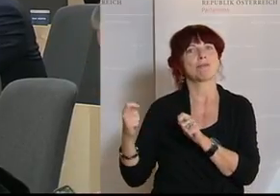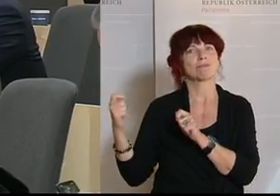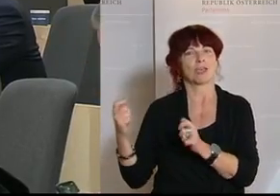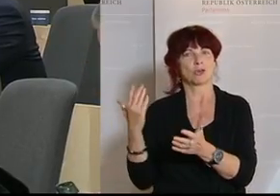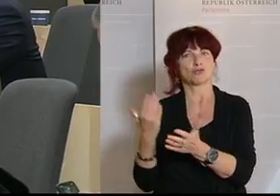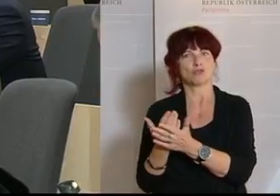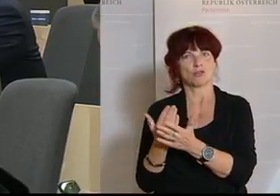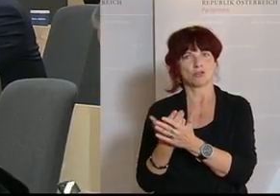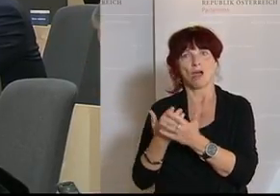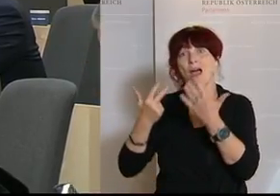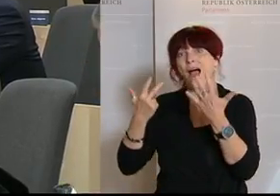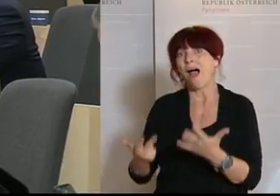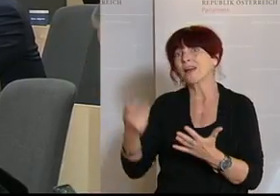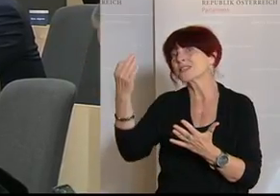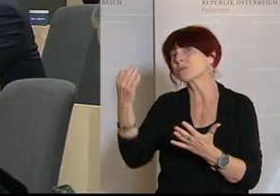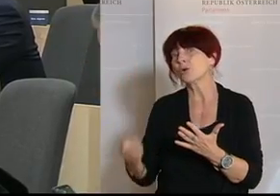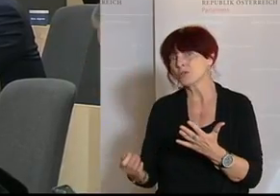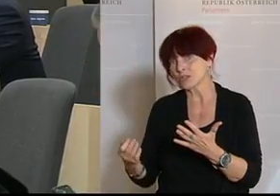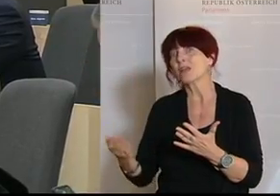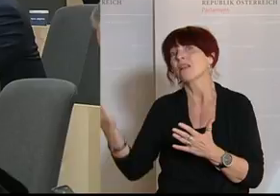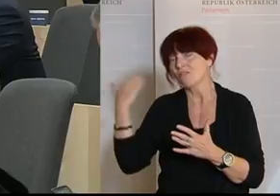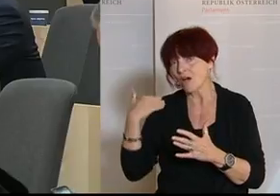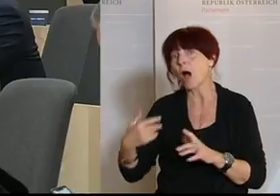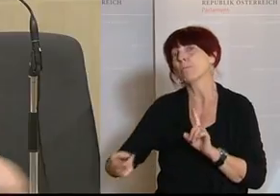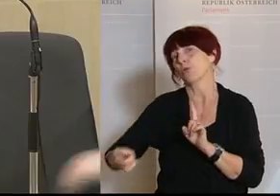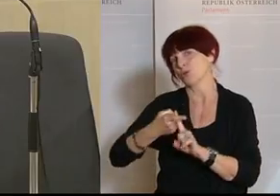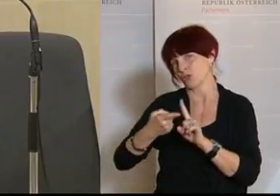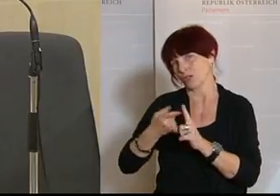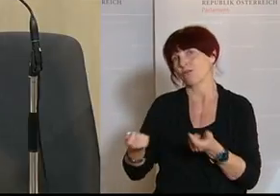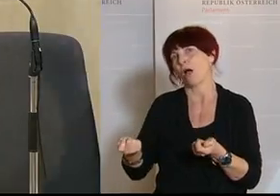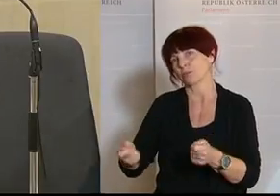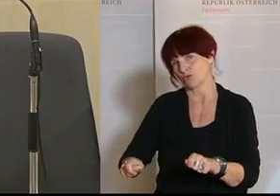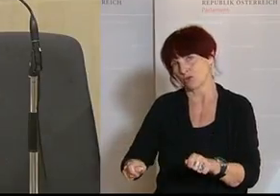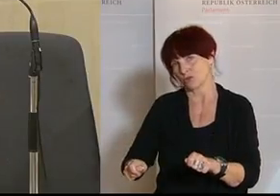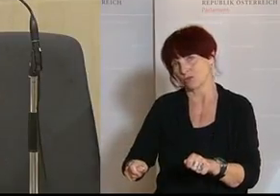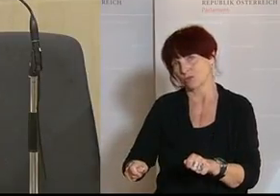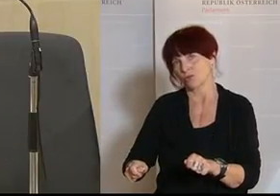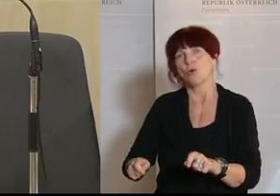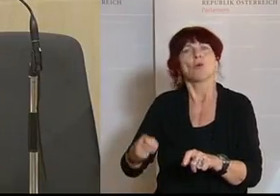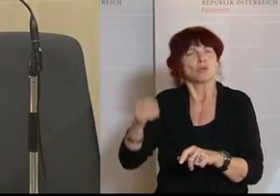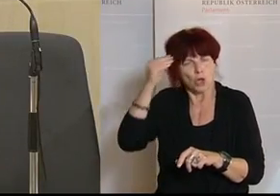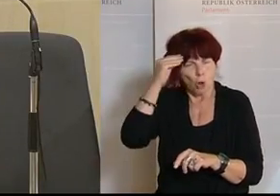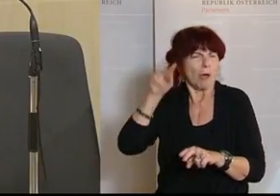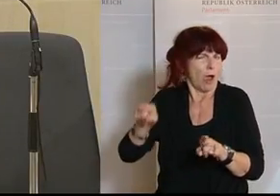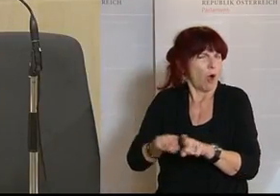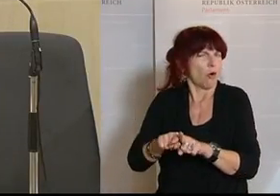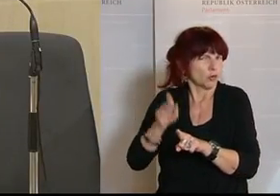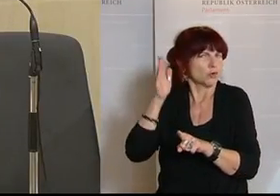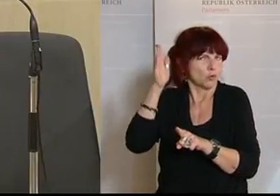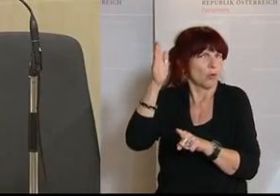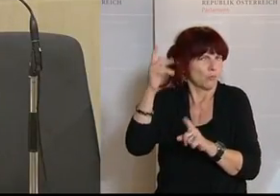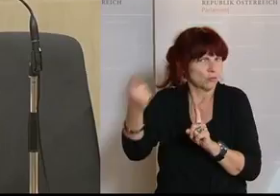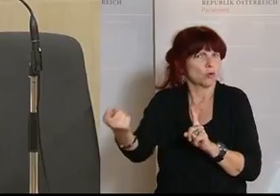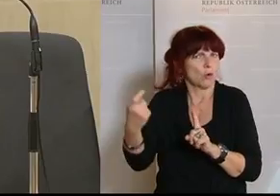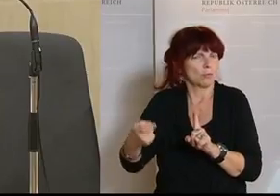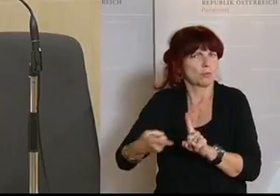Ungefähr 80 Prozent davon wurden auch positiv behandelt. Und das sehe ich auch so für die anderen, die jetzt anstehen. Im anderen Bereich,